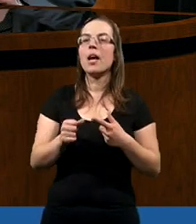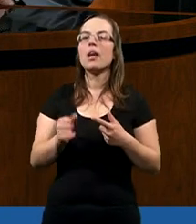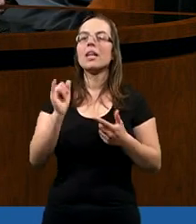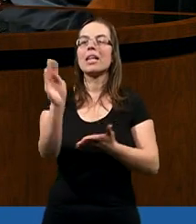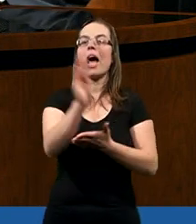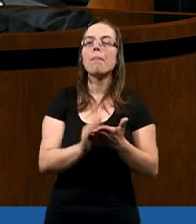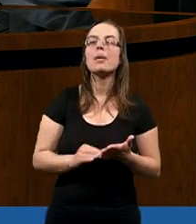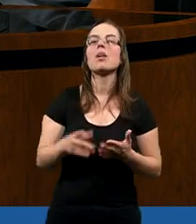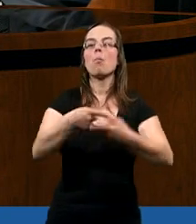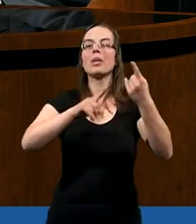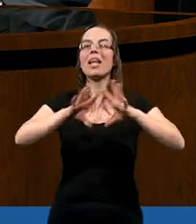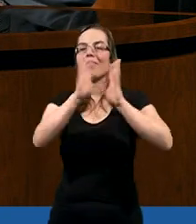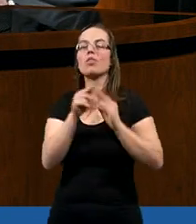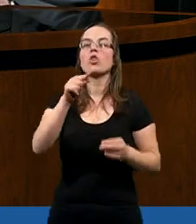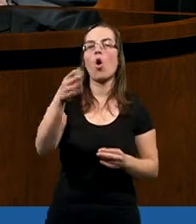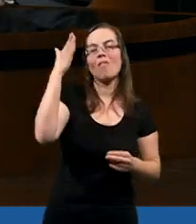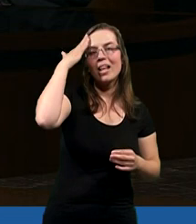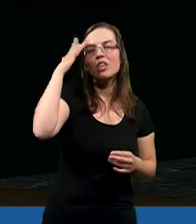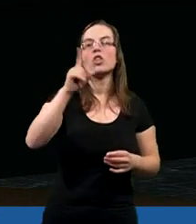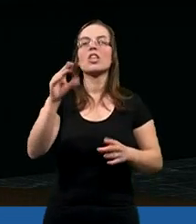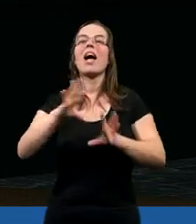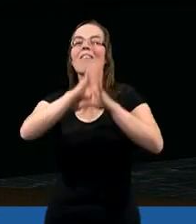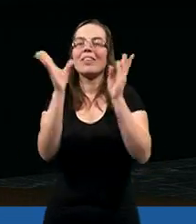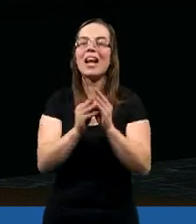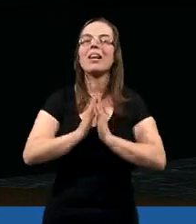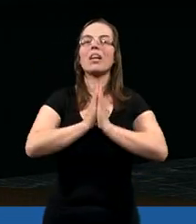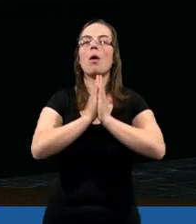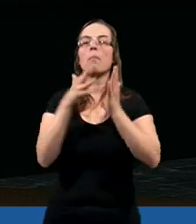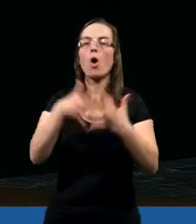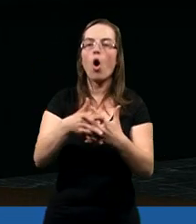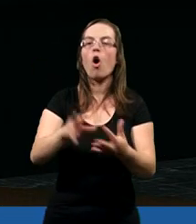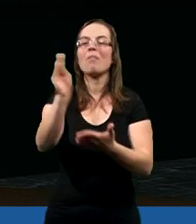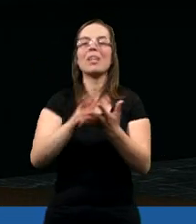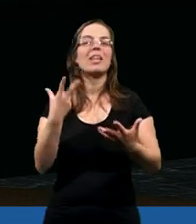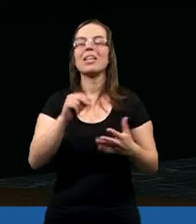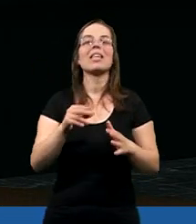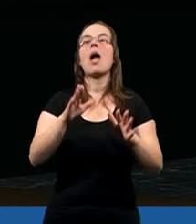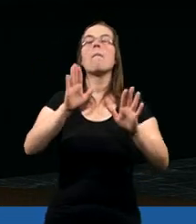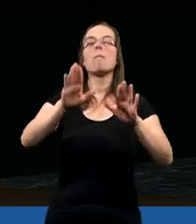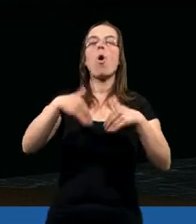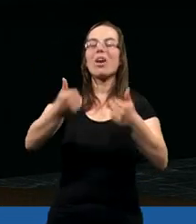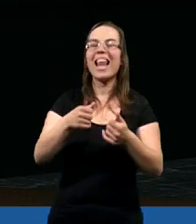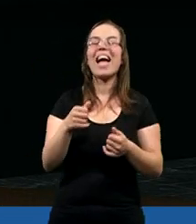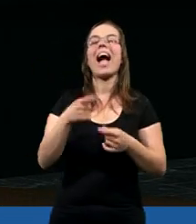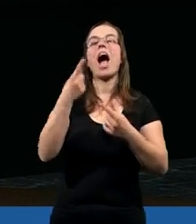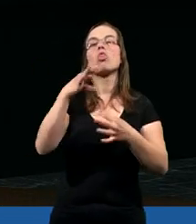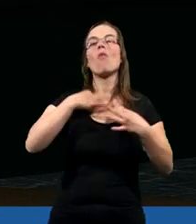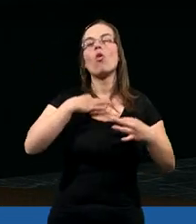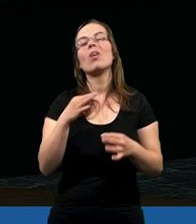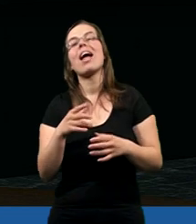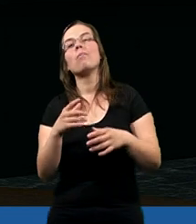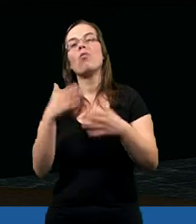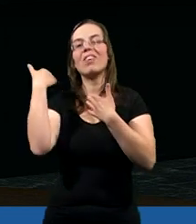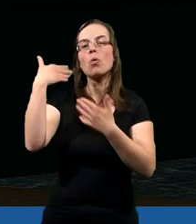napisał przede wszystkim to wiedzcie, że wszelkie prorostwo pisma nie podlega dowolnemu wykładowi,